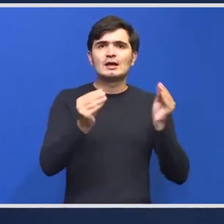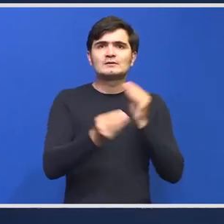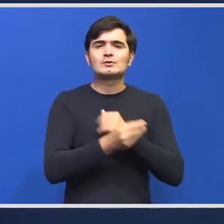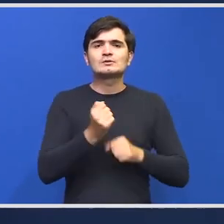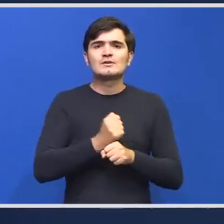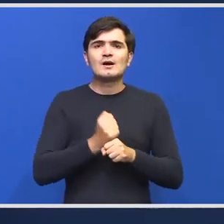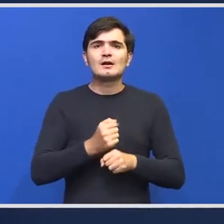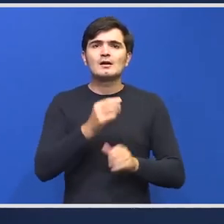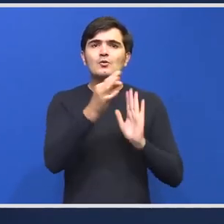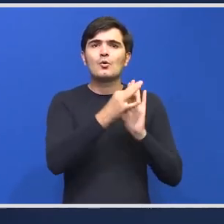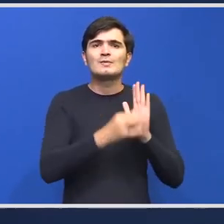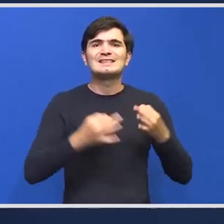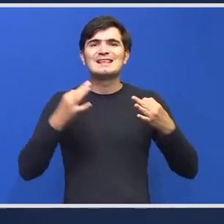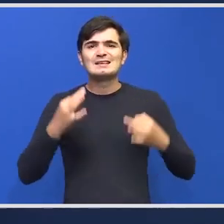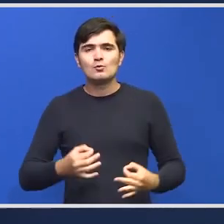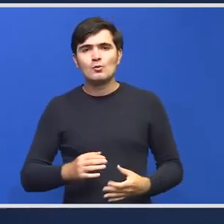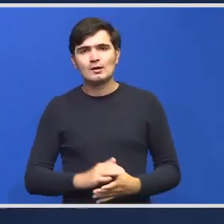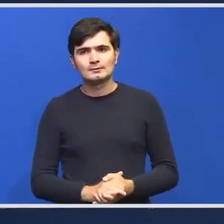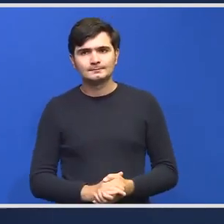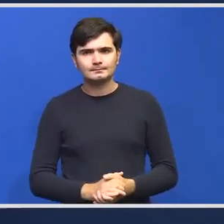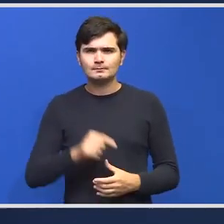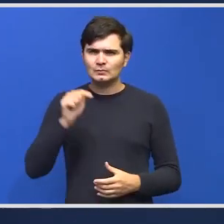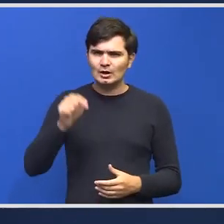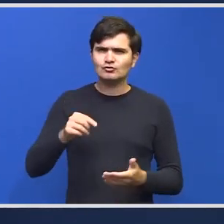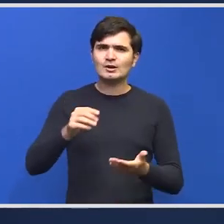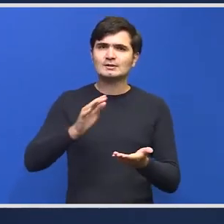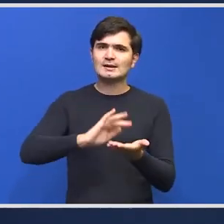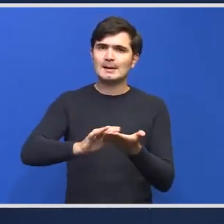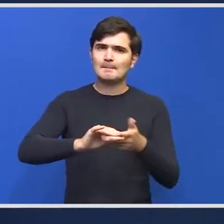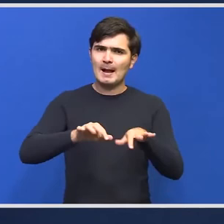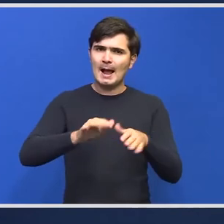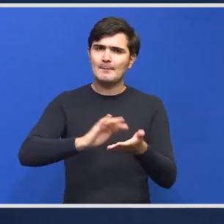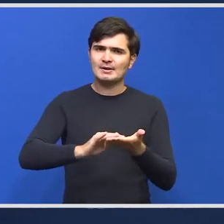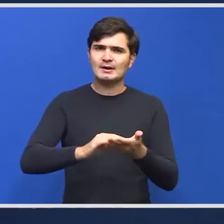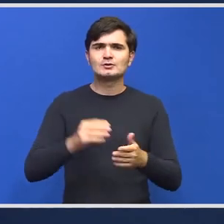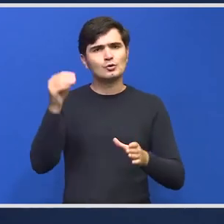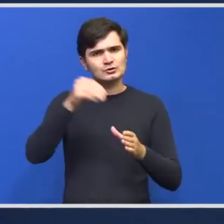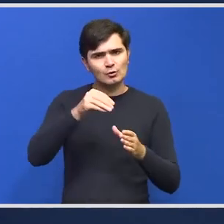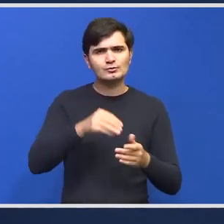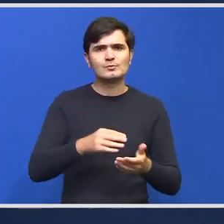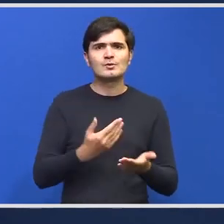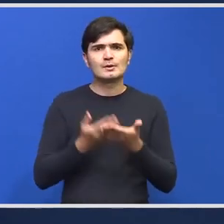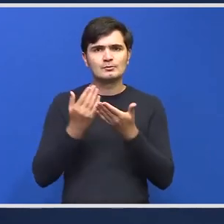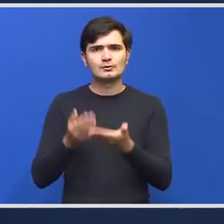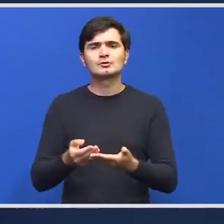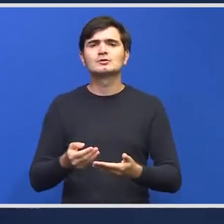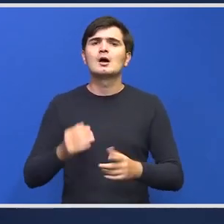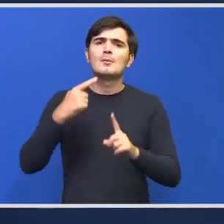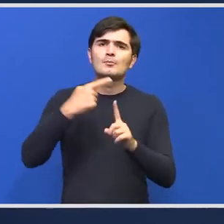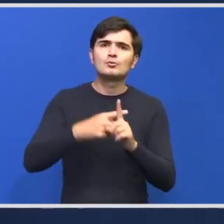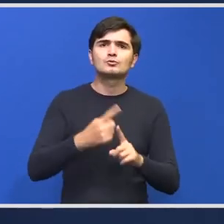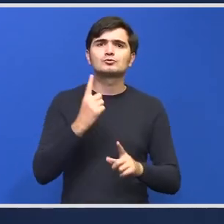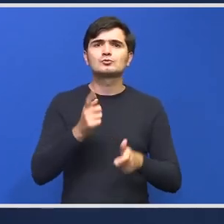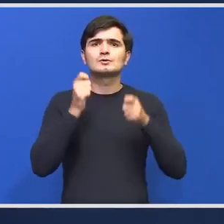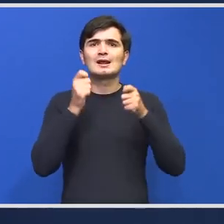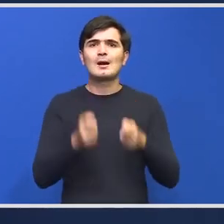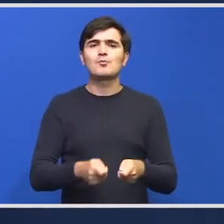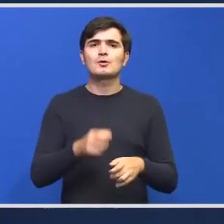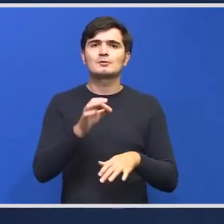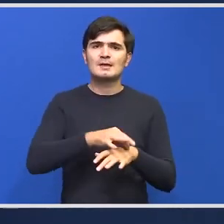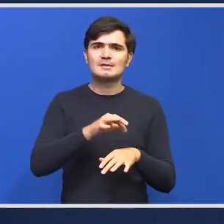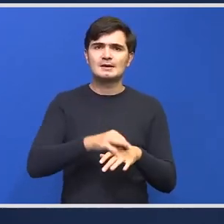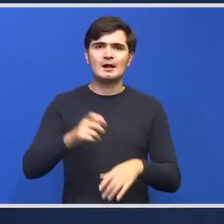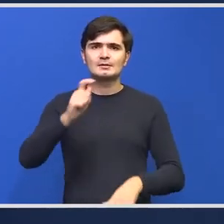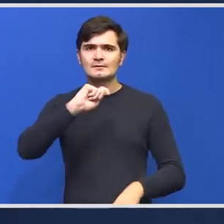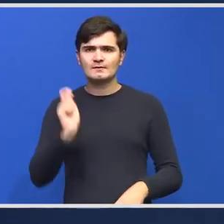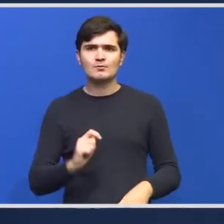siguranță această aplicație va contribui la asta la fel și un raport medical introdus în februarie